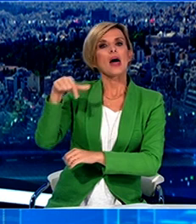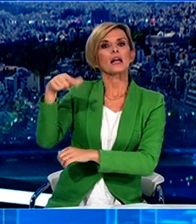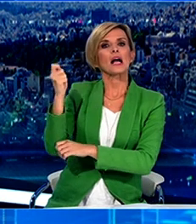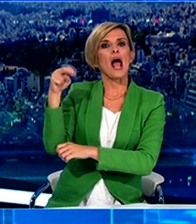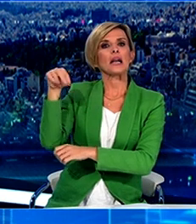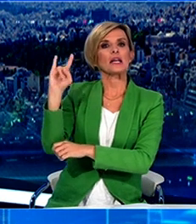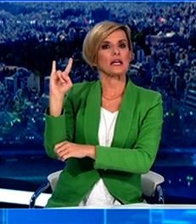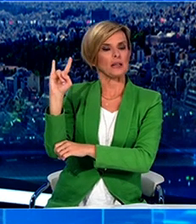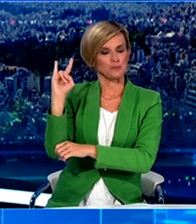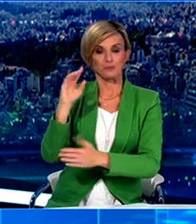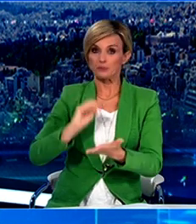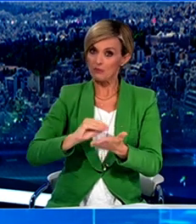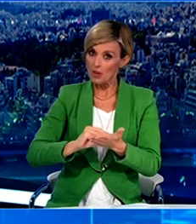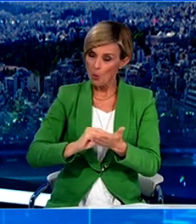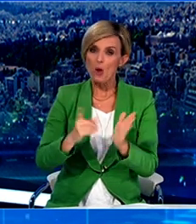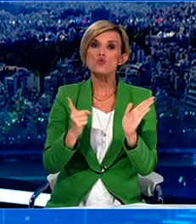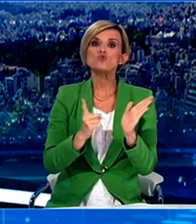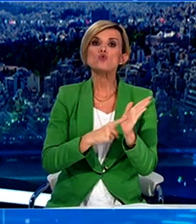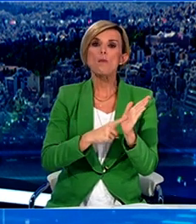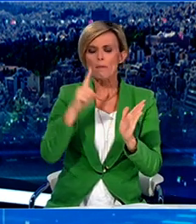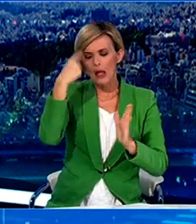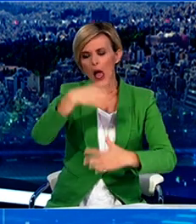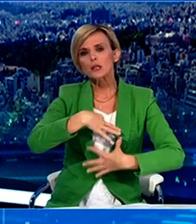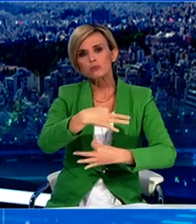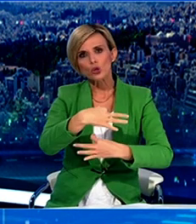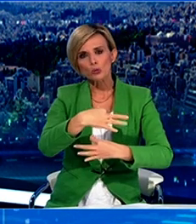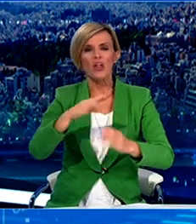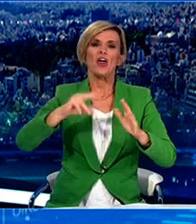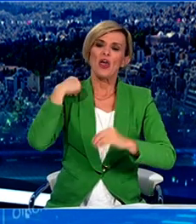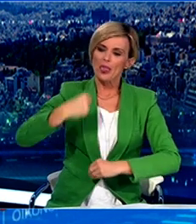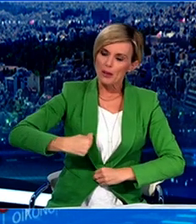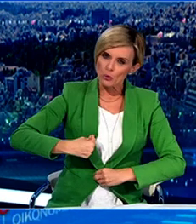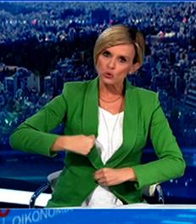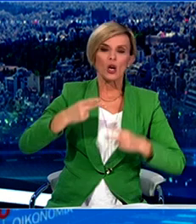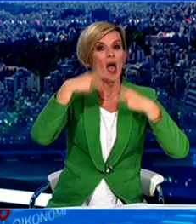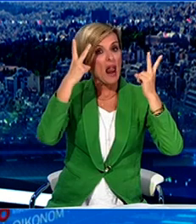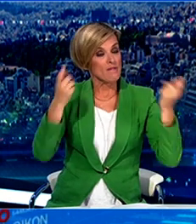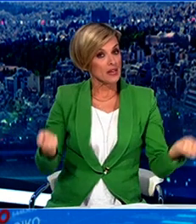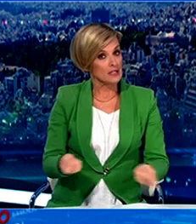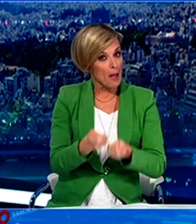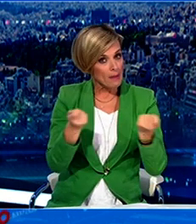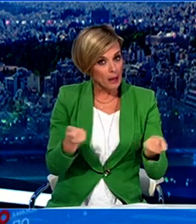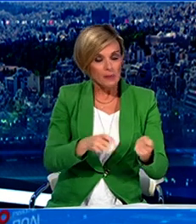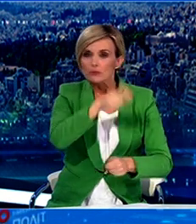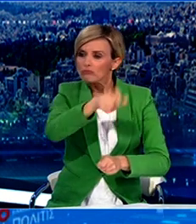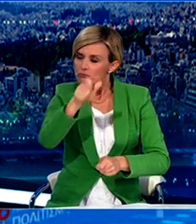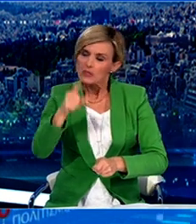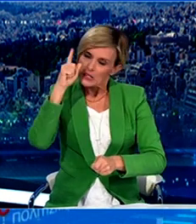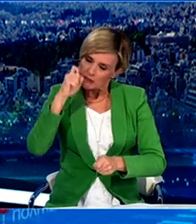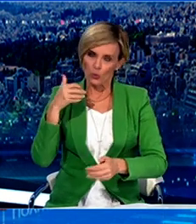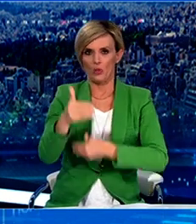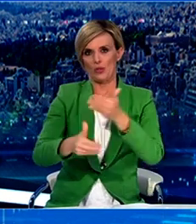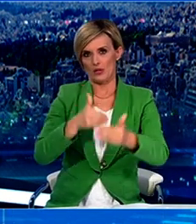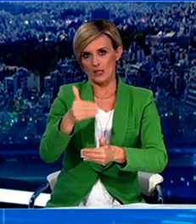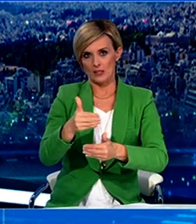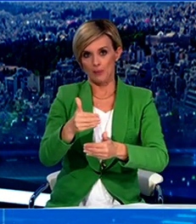τα νομικά πρόσωπα η βεβαίωση παρέχεται από τον νόμο εκπρόσωπό τους ενώ για τους αυτοαποασχολούμενους και τους ελέγχοντες επιχειρηματίες από τους ίδιους. Ενώ για τη μετάβαση των